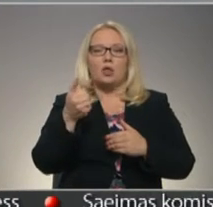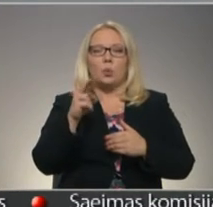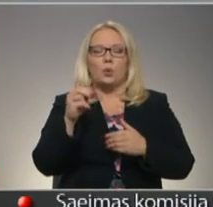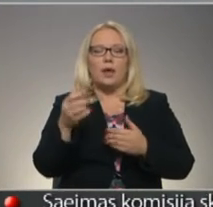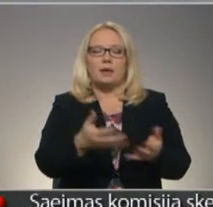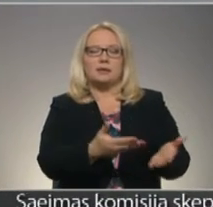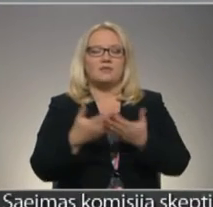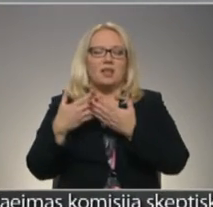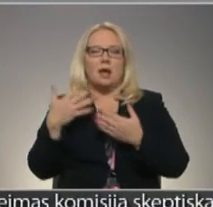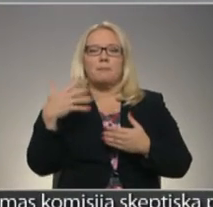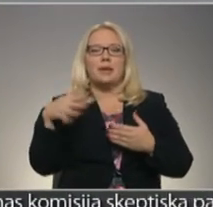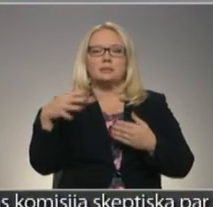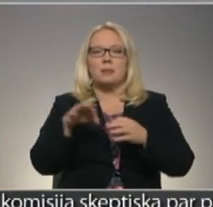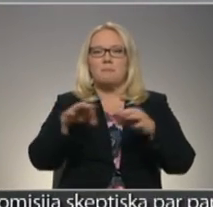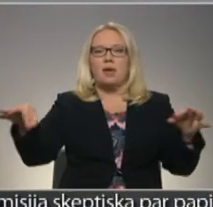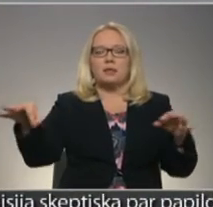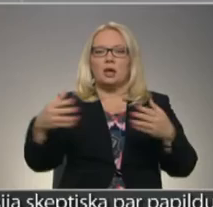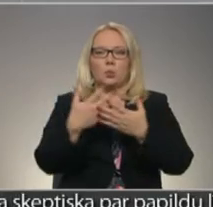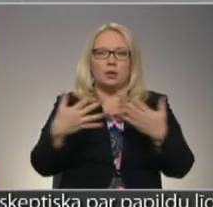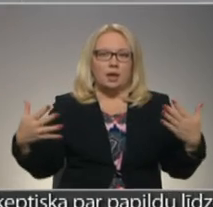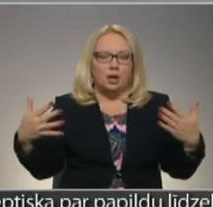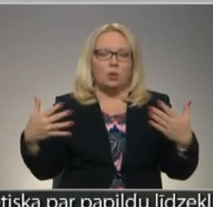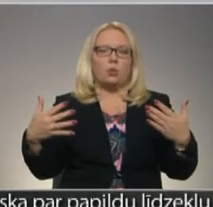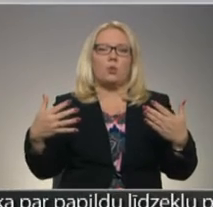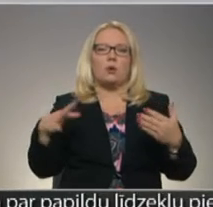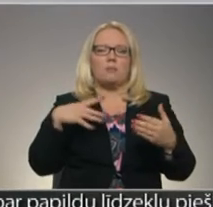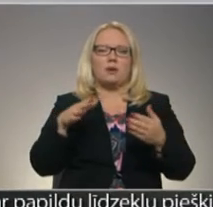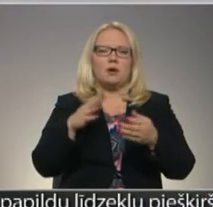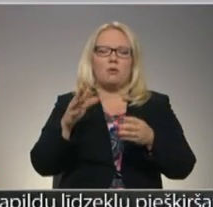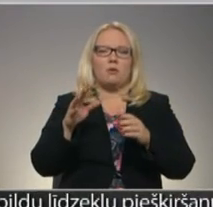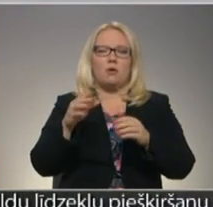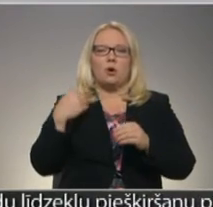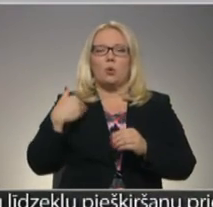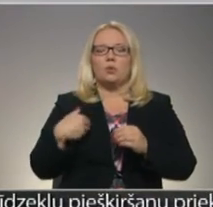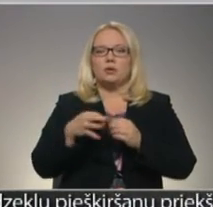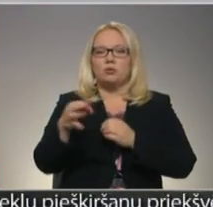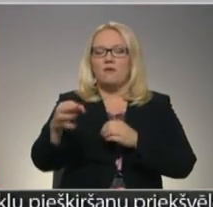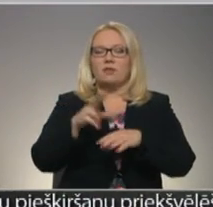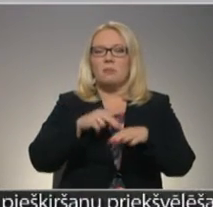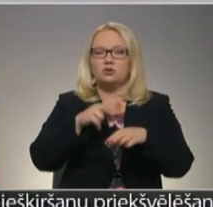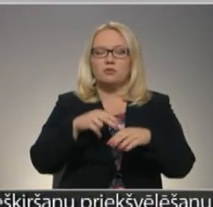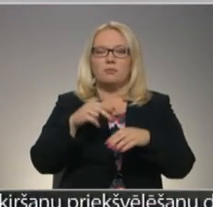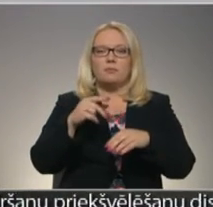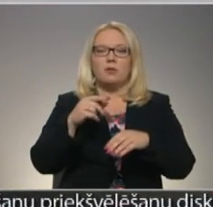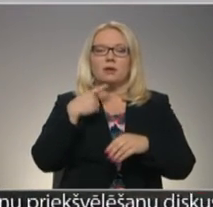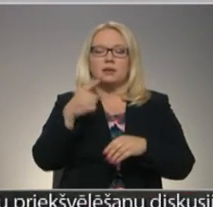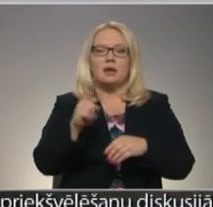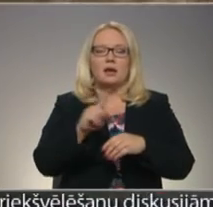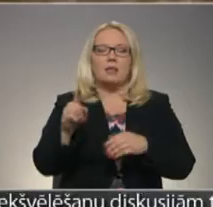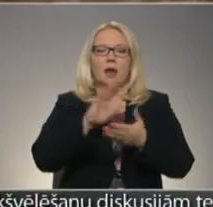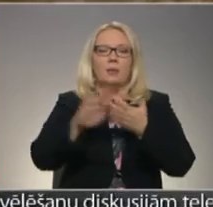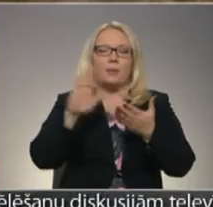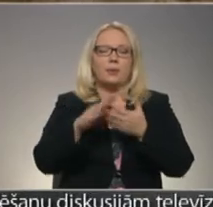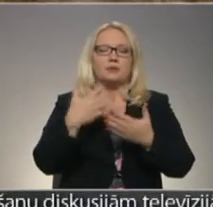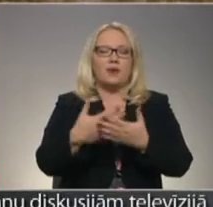metrīgu tīkli, ka sacījumi redzam, jau tur bija ilgāk laika bijis, jo bija apaudzis ar aļģēm. Kuldīgas novadā pasvaldības policija atzīst, ar malu zvejniecību visvairāk